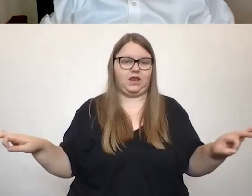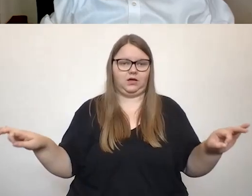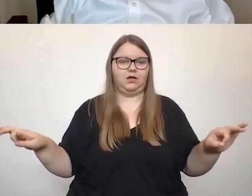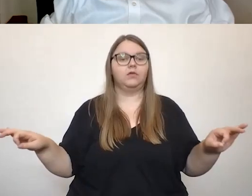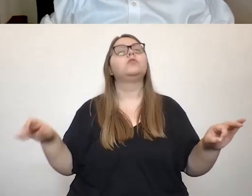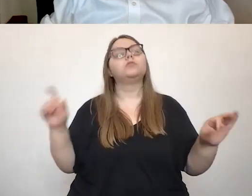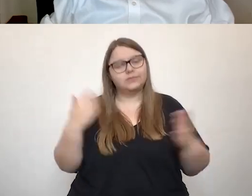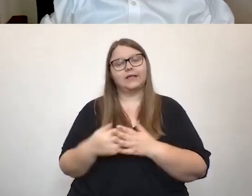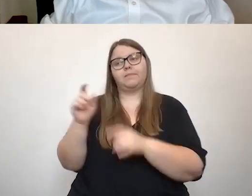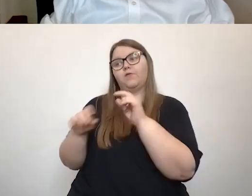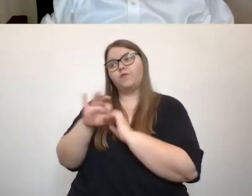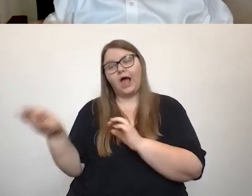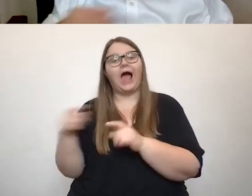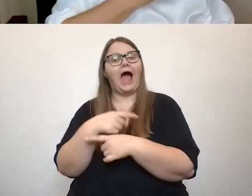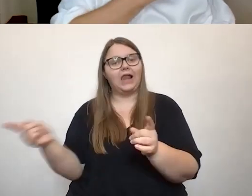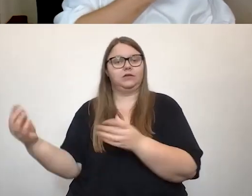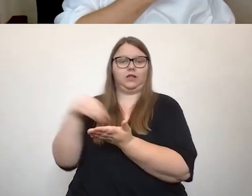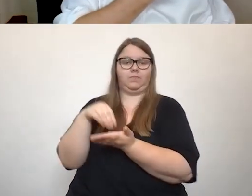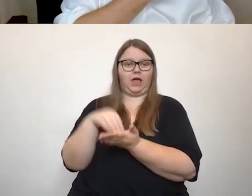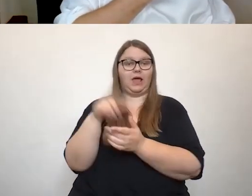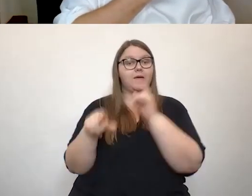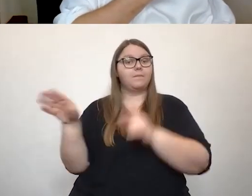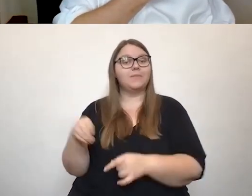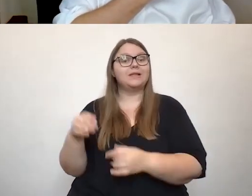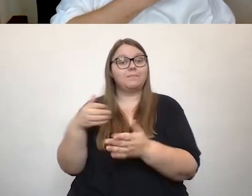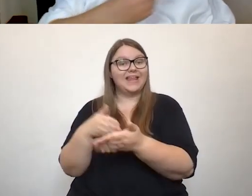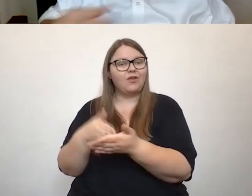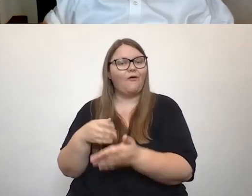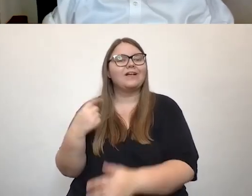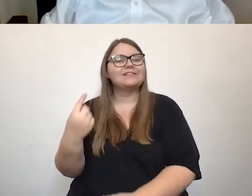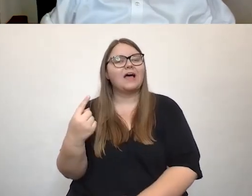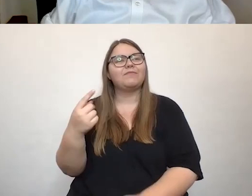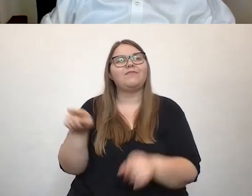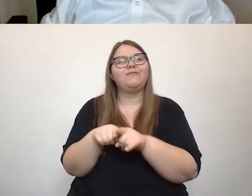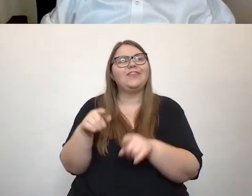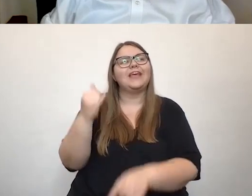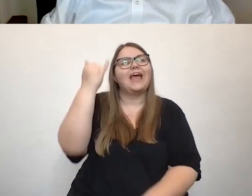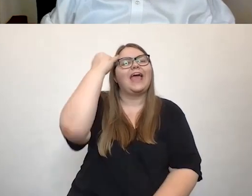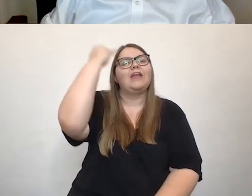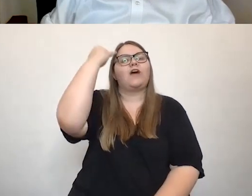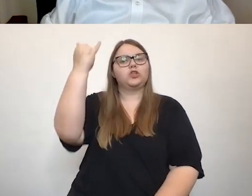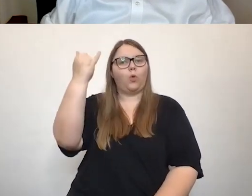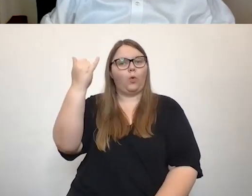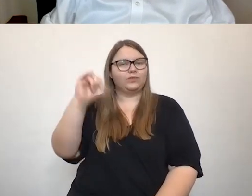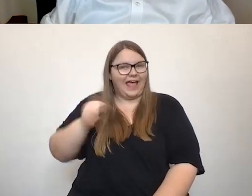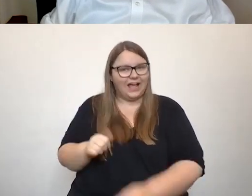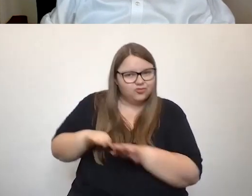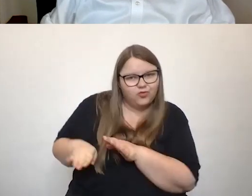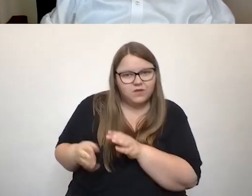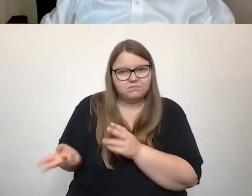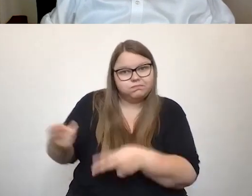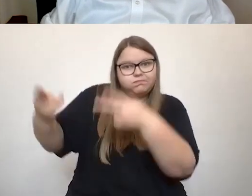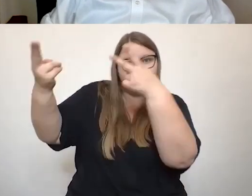für mich sind dann die Menschen mit Behinderung die Innovationstreiber und das muss unser Bewusstsein, muss es Anreise geben, das muss die